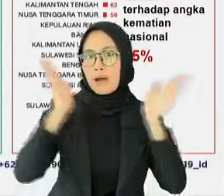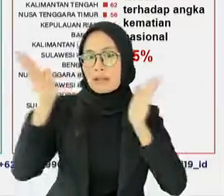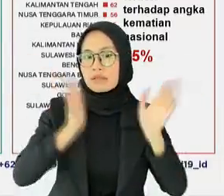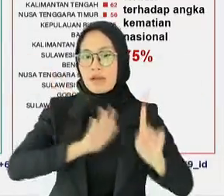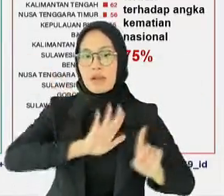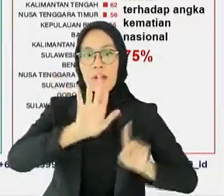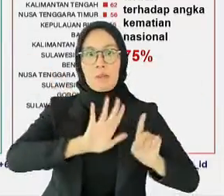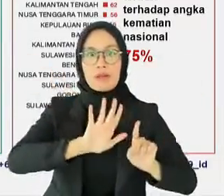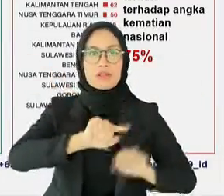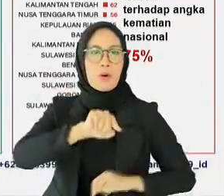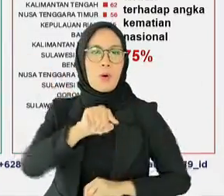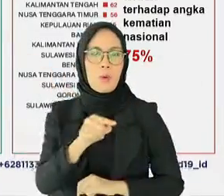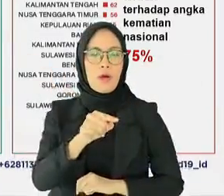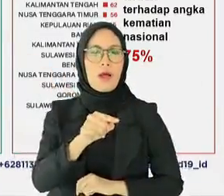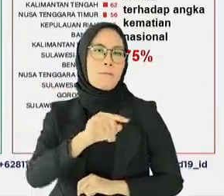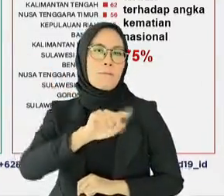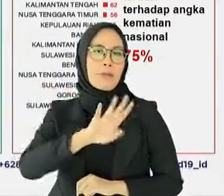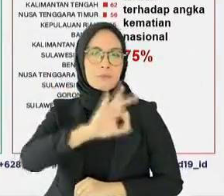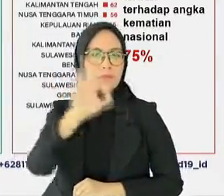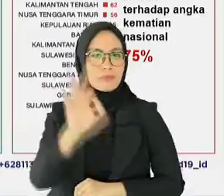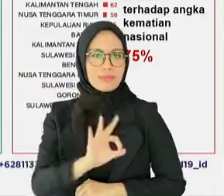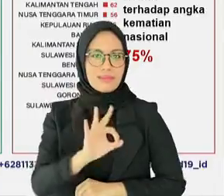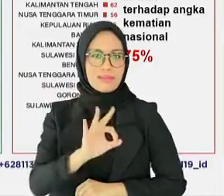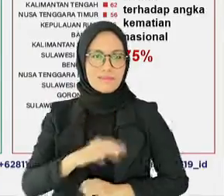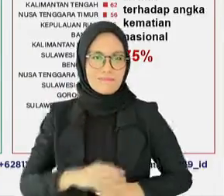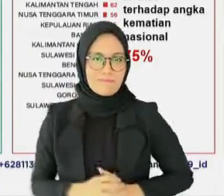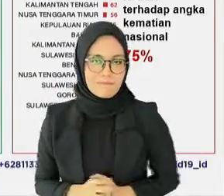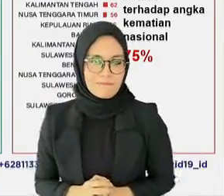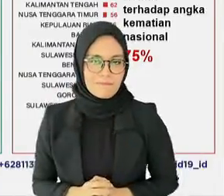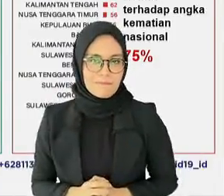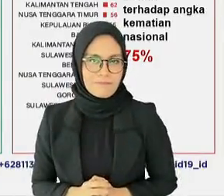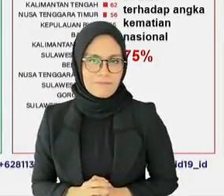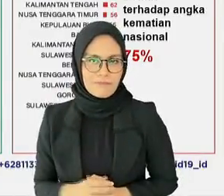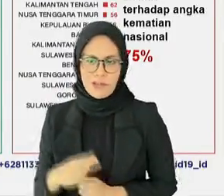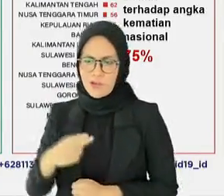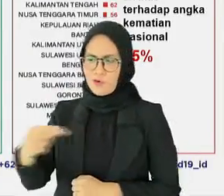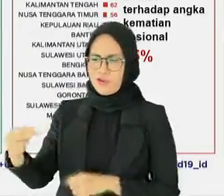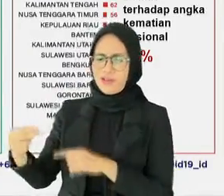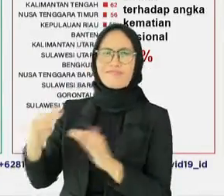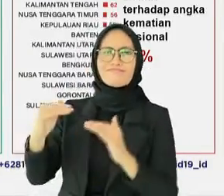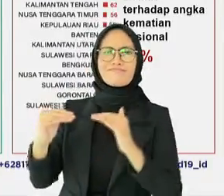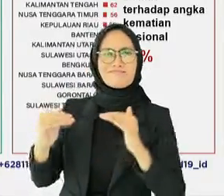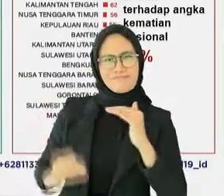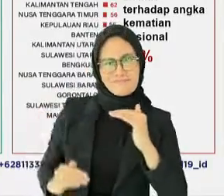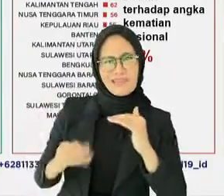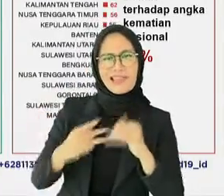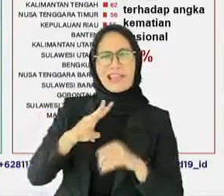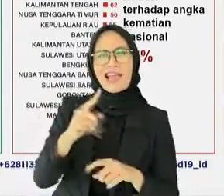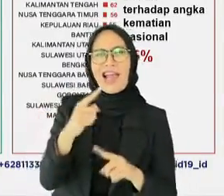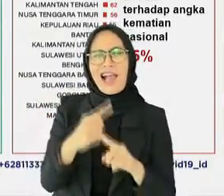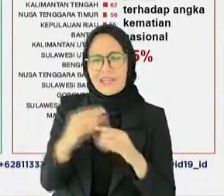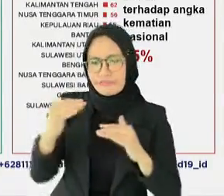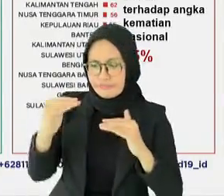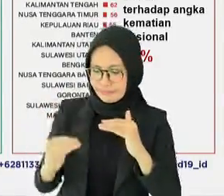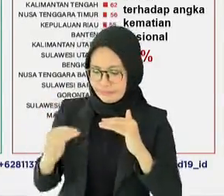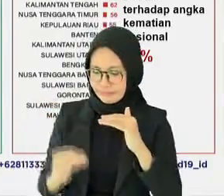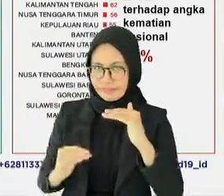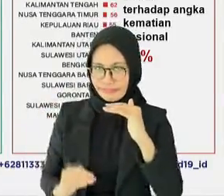15,4 persen, kasus aktif di Indonesia lebih rendah 3 kali lipat.